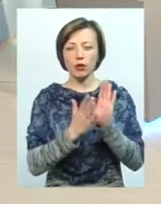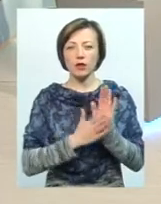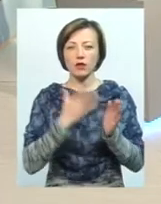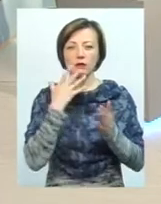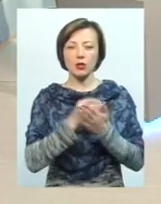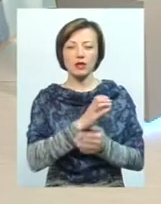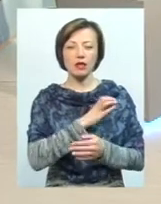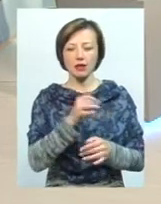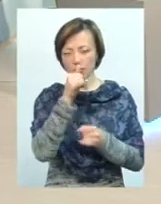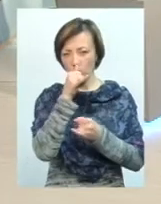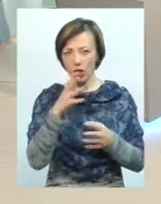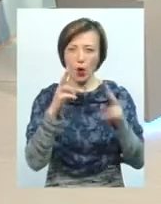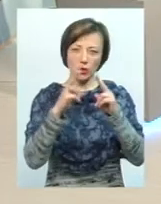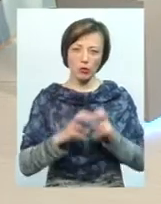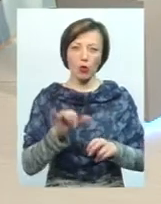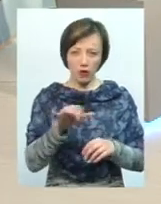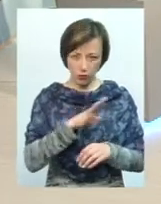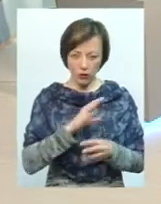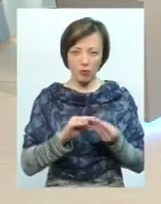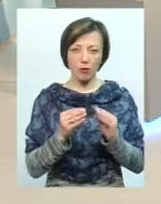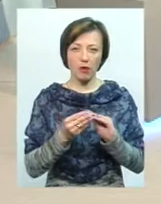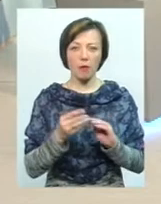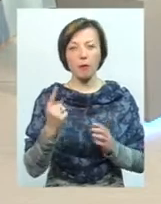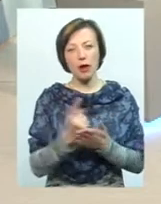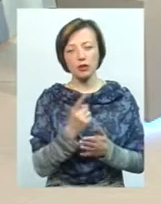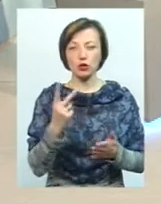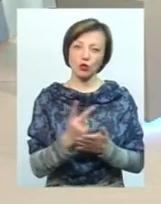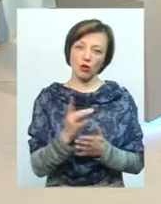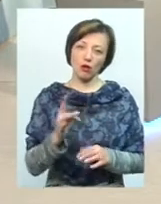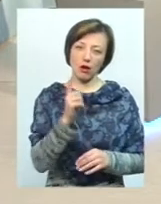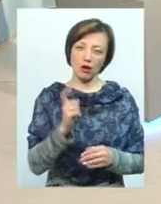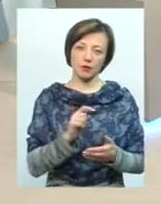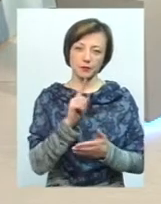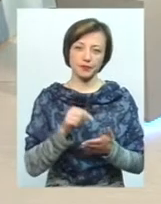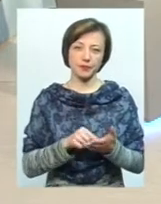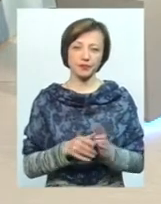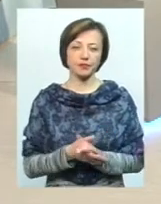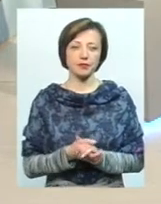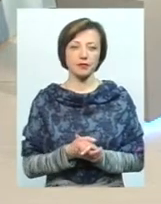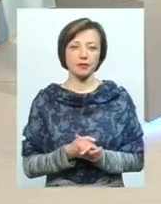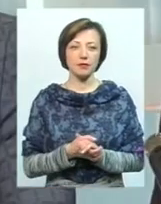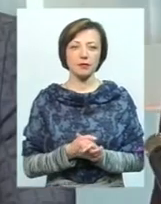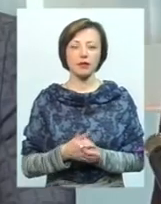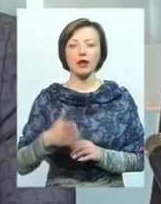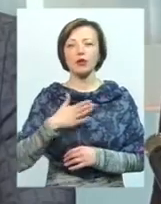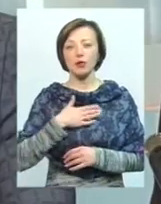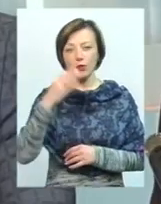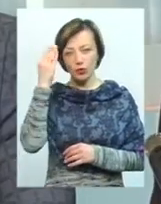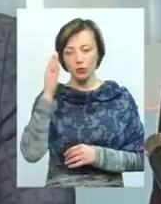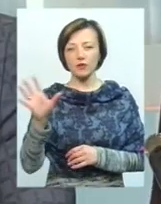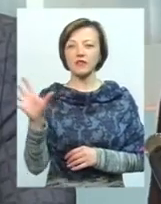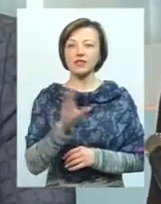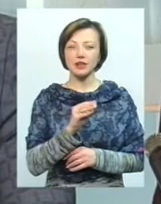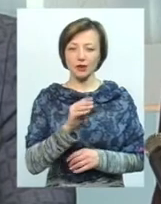не могли розібратися і так далі. У вас були такі проблеми в перший раз чи в другий раз вже? На мій погляд, такі проблеми були у всіх, хто хотів